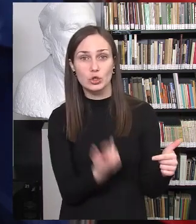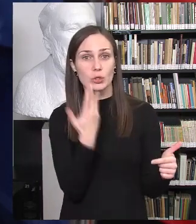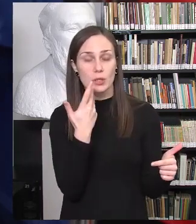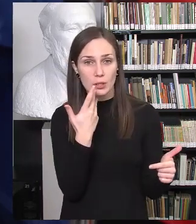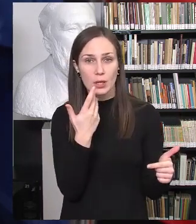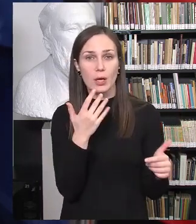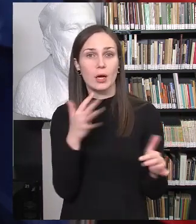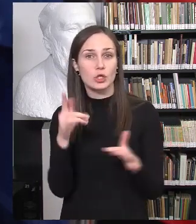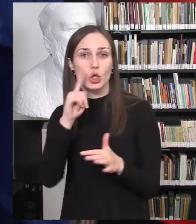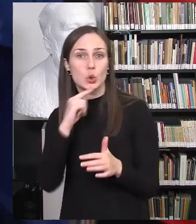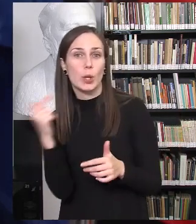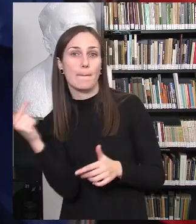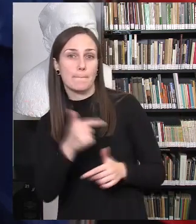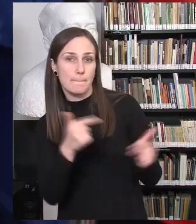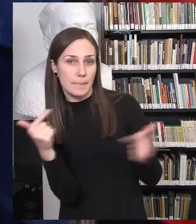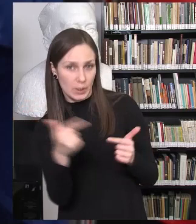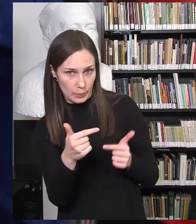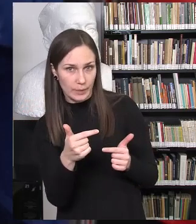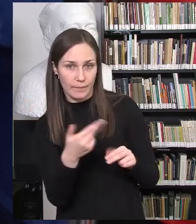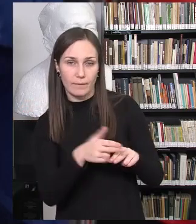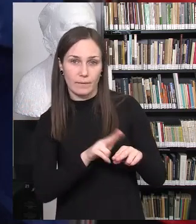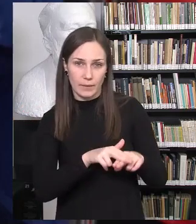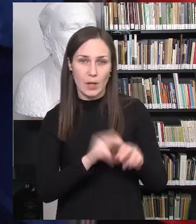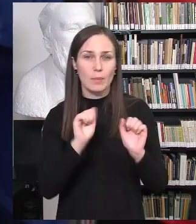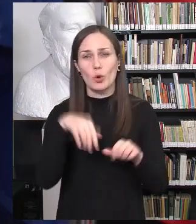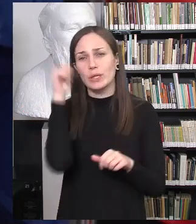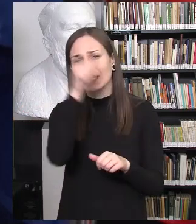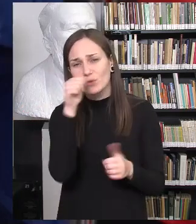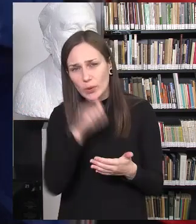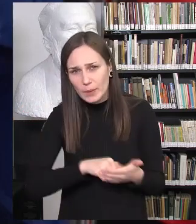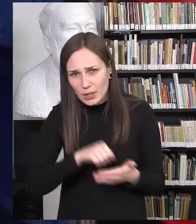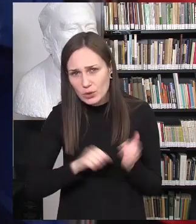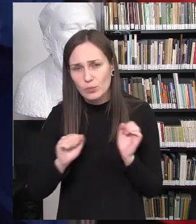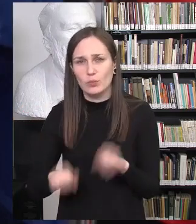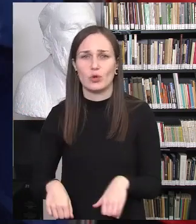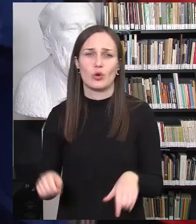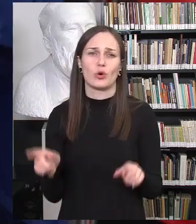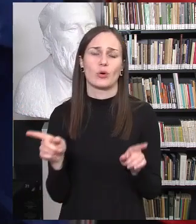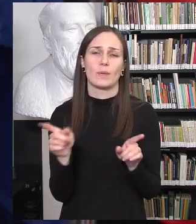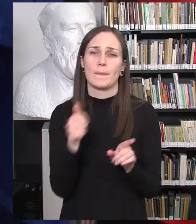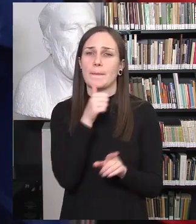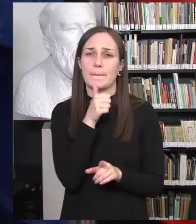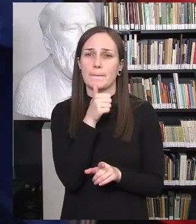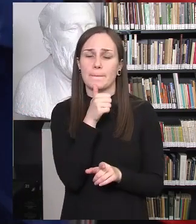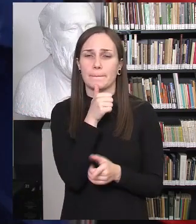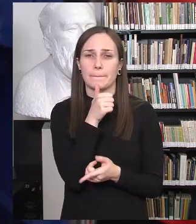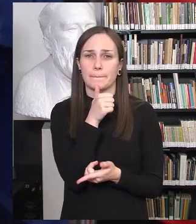kažkas nori tyčiatis. Tai šito nenuneiksim ir tam gali būti kažkokios individualios priežastys, sakykim,